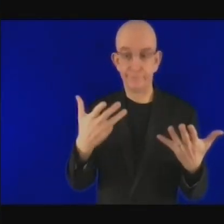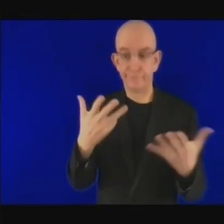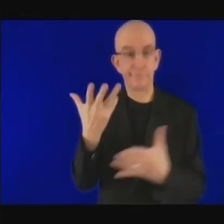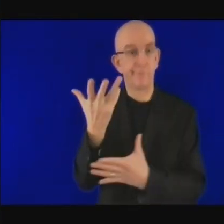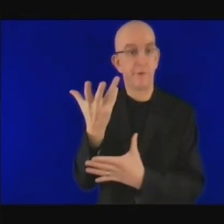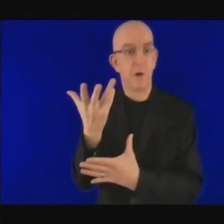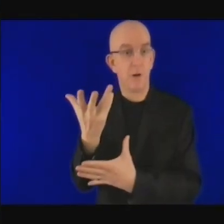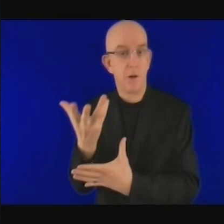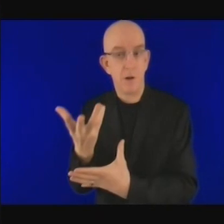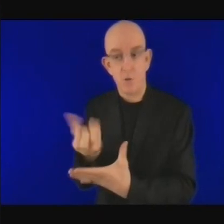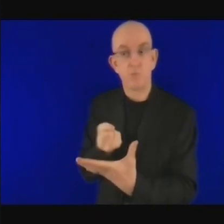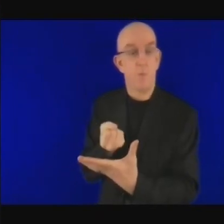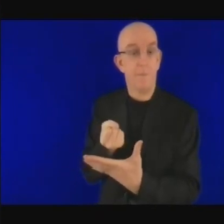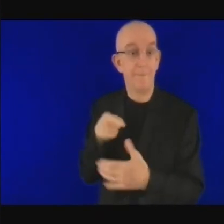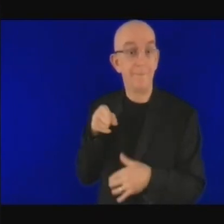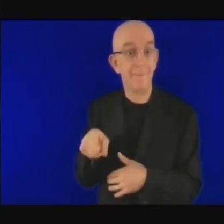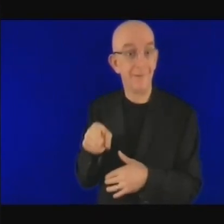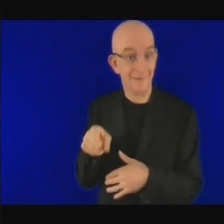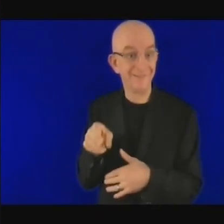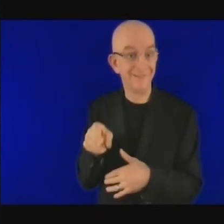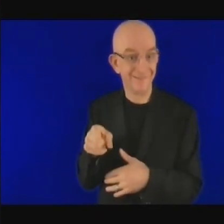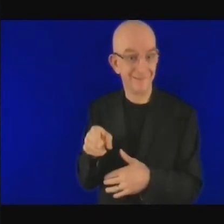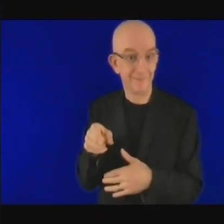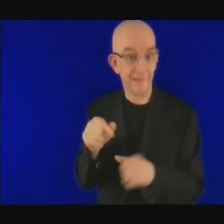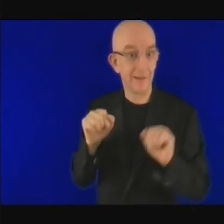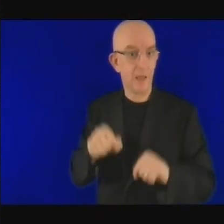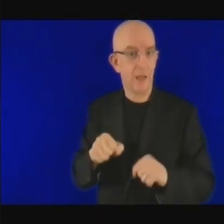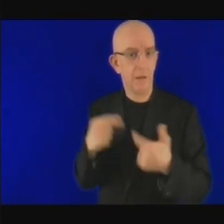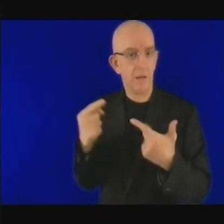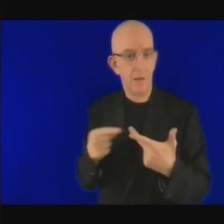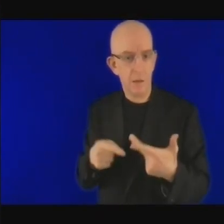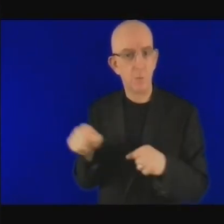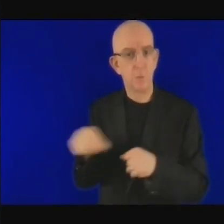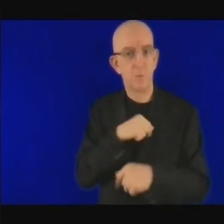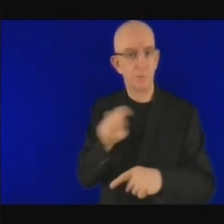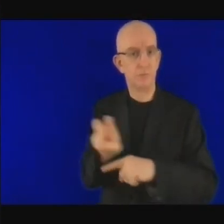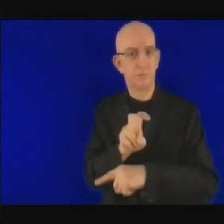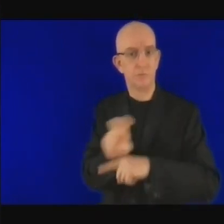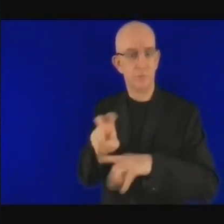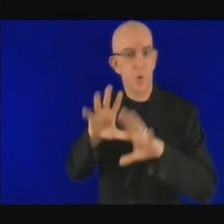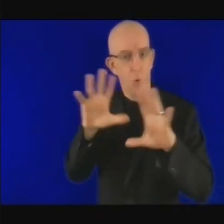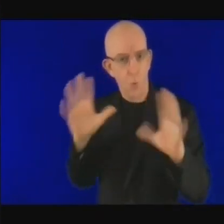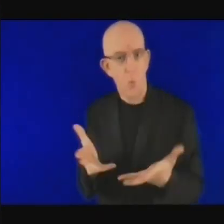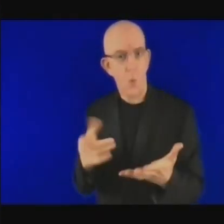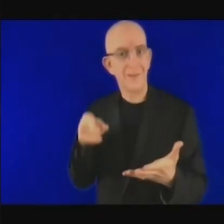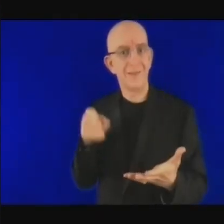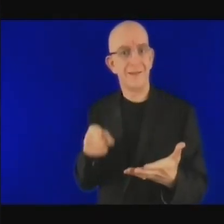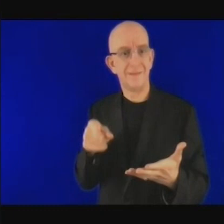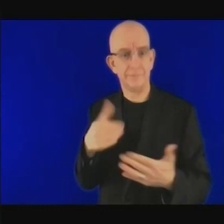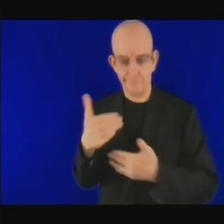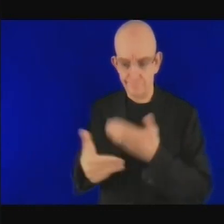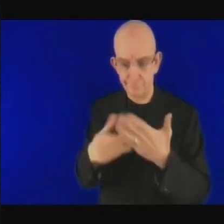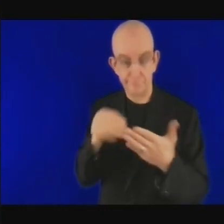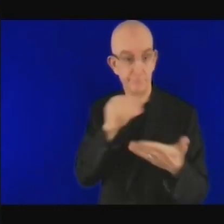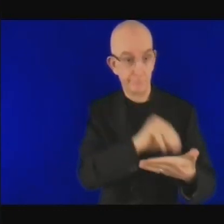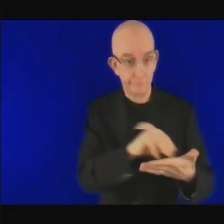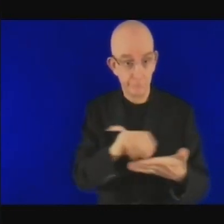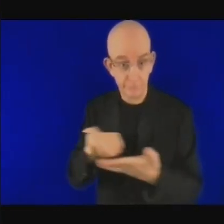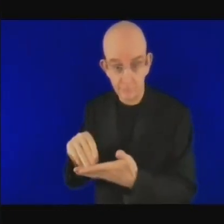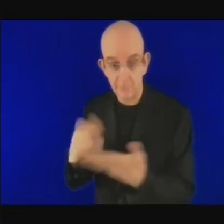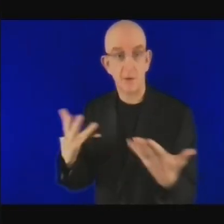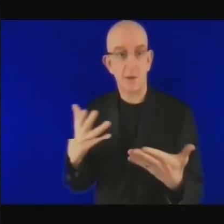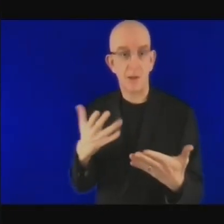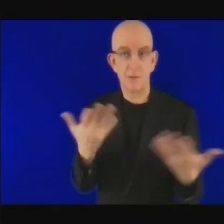c'est les règlements en place et les partenariats publics privés car chacun